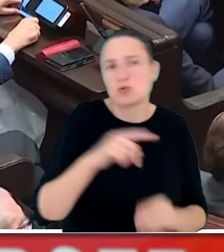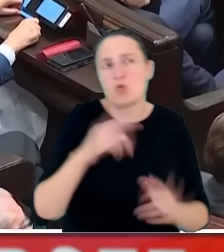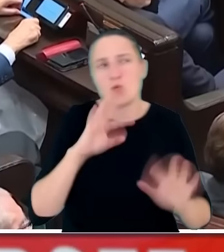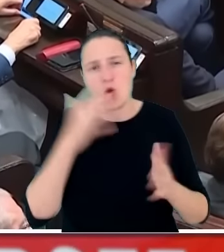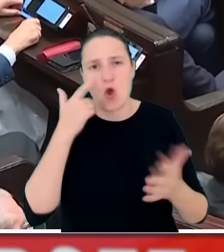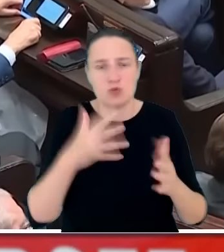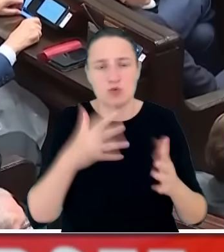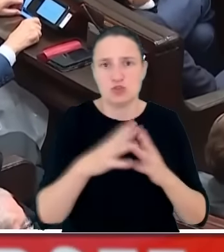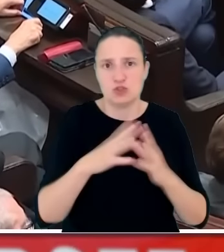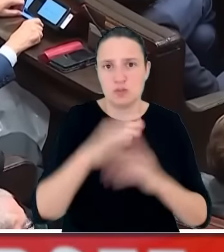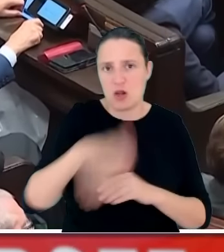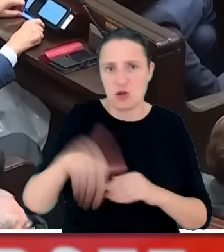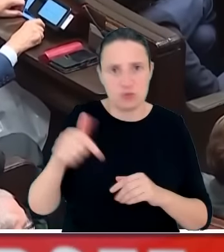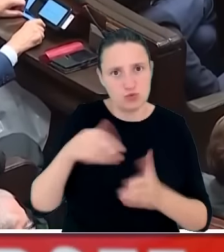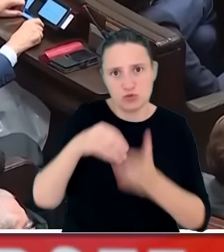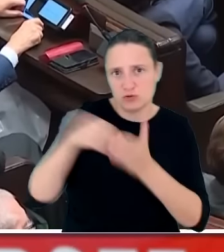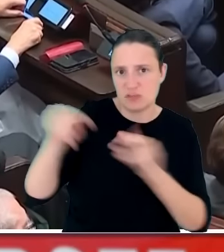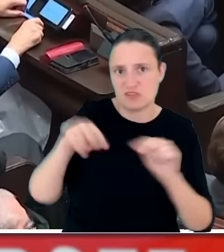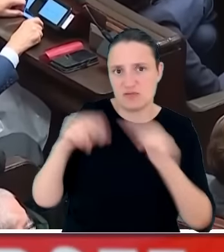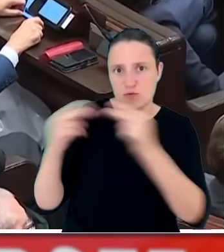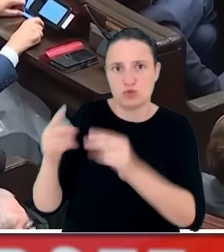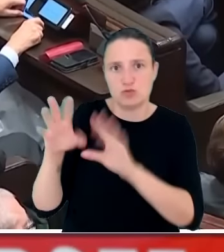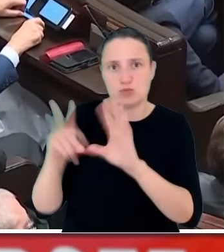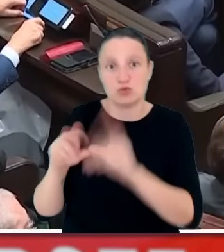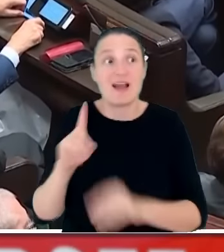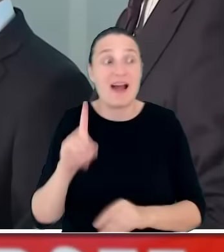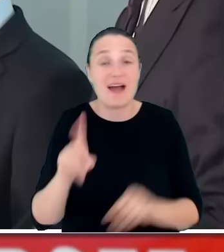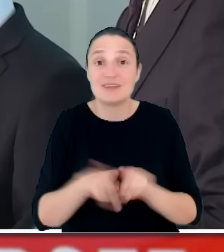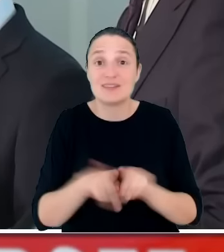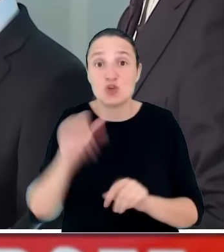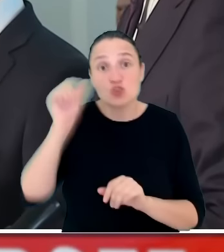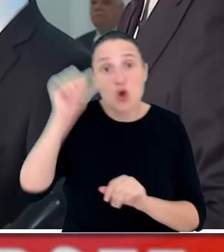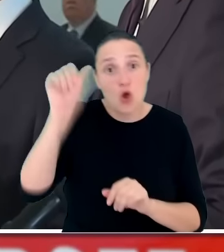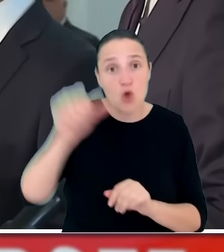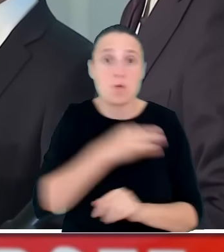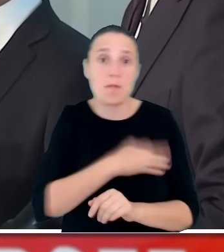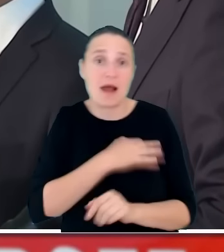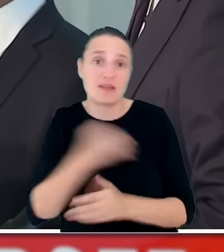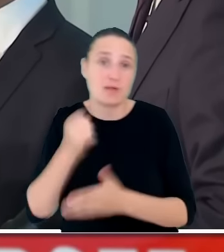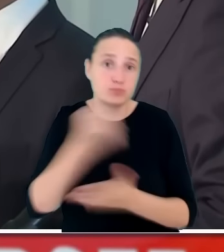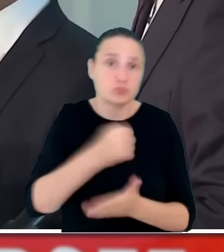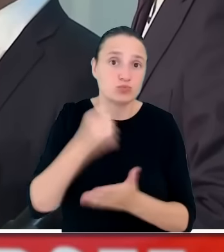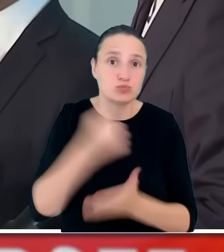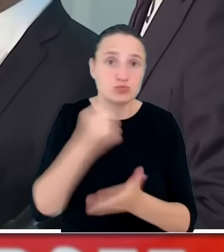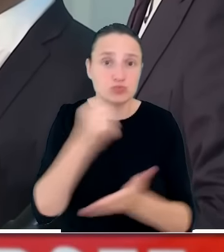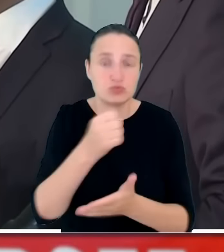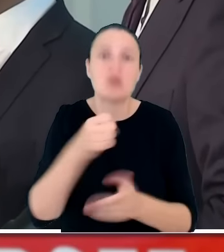coroczna dotacja, czy coroczna subwencja za działalność partii również byłaby